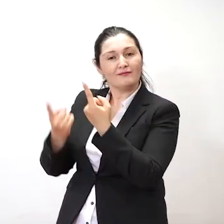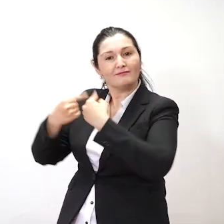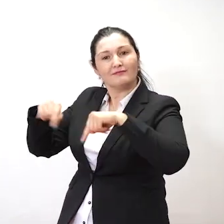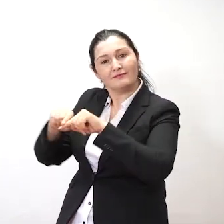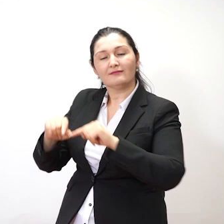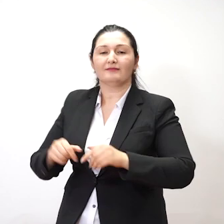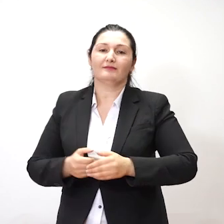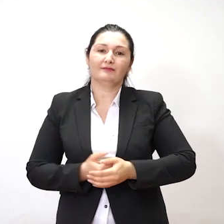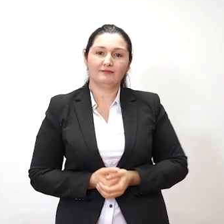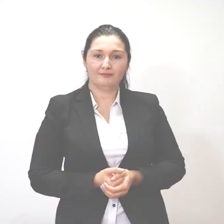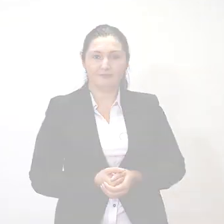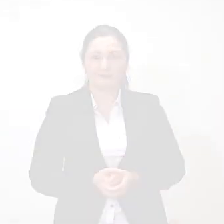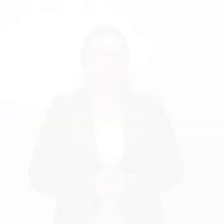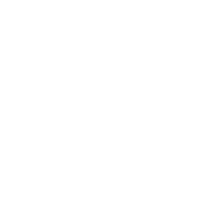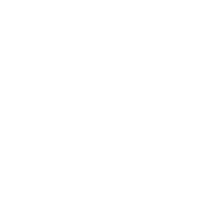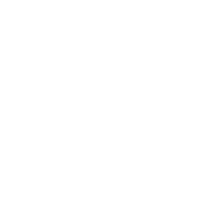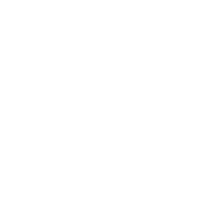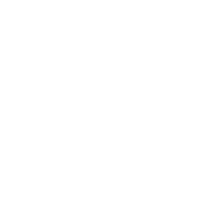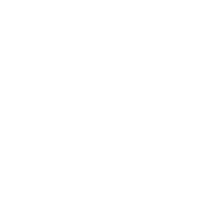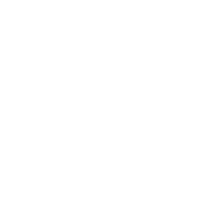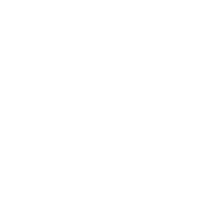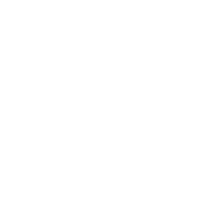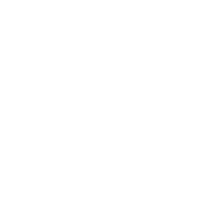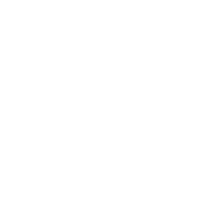PYM JBZ